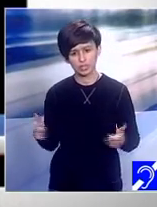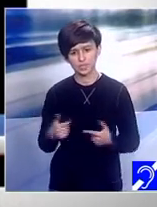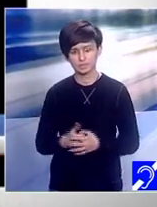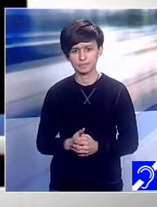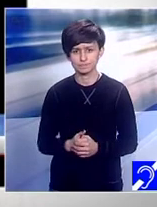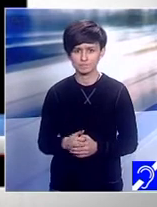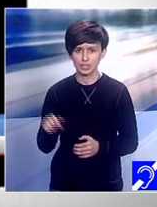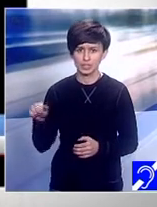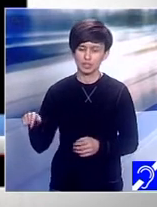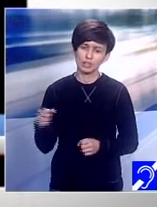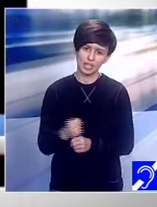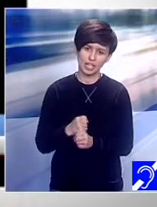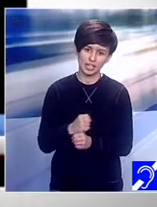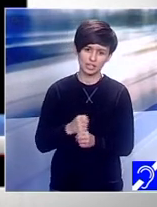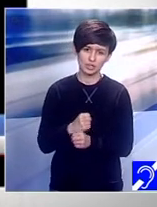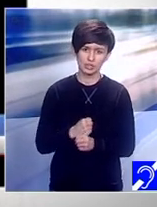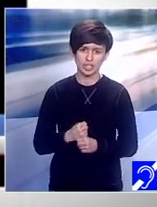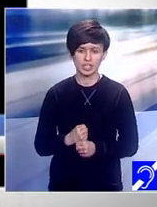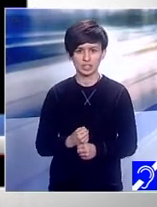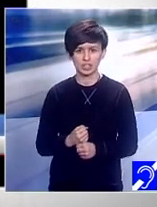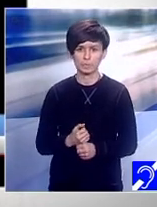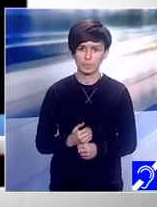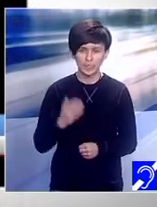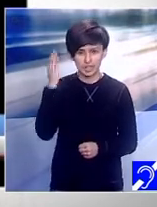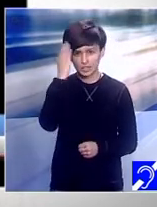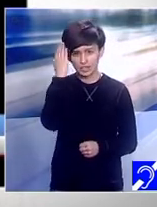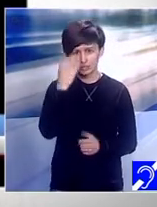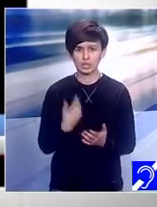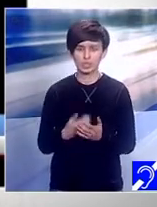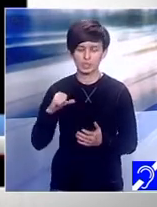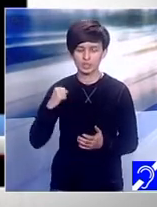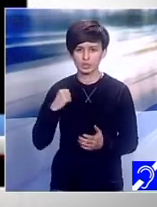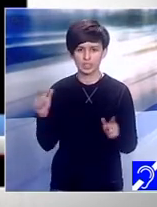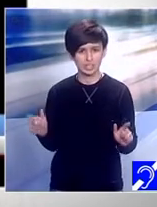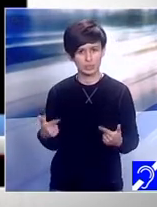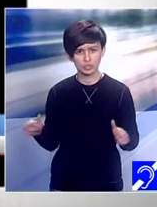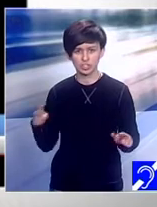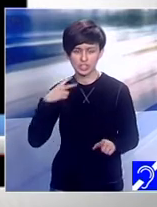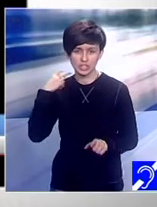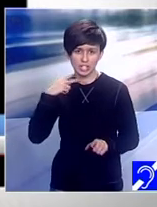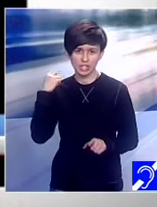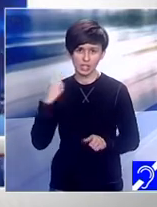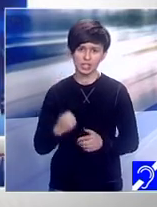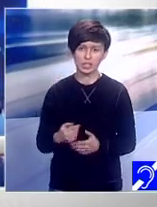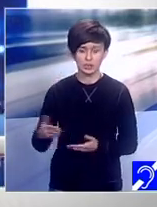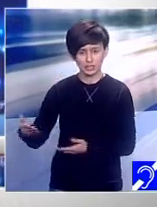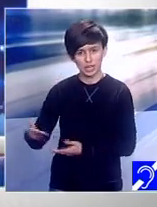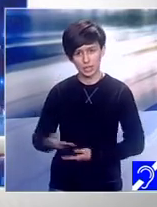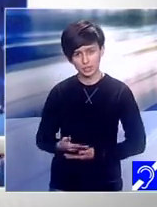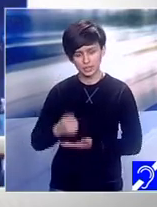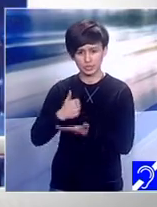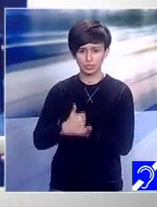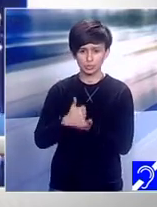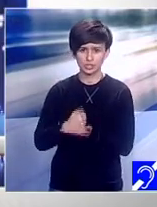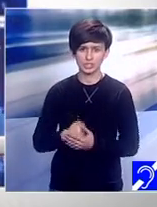A studiat la Colegiul de Muzică Sigis Muntoduță, dar și la o școală pentru tinerii muziceni din Anglia, unde a primit o bursă. Acum încearcă să